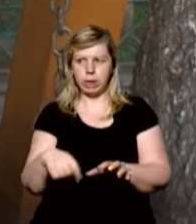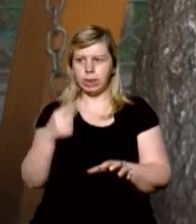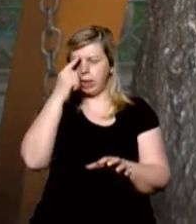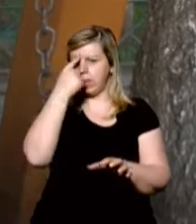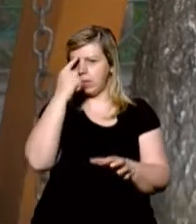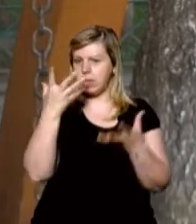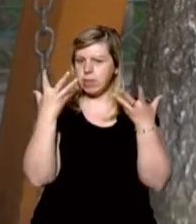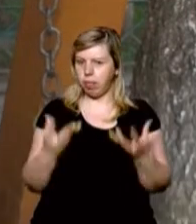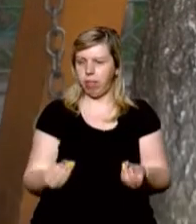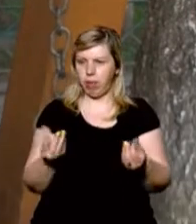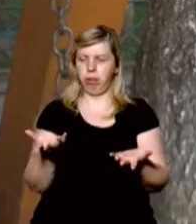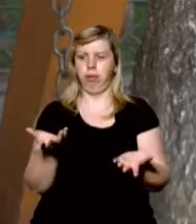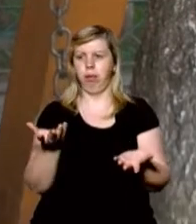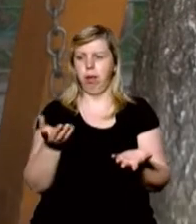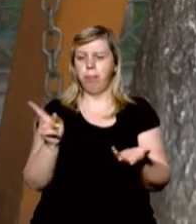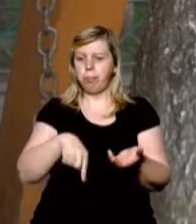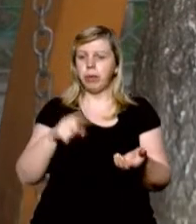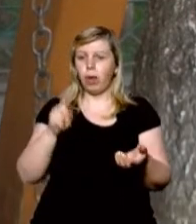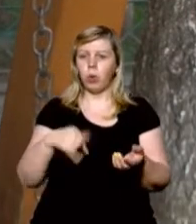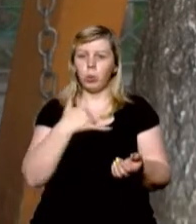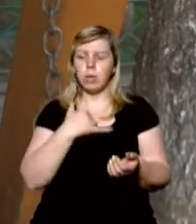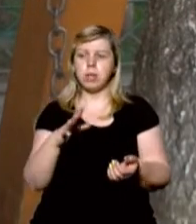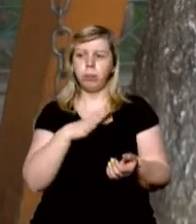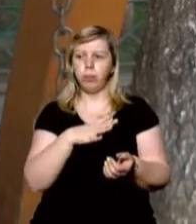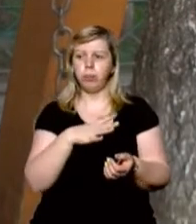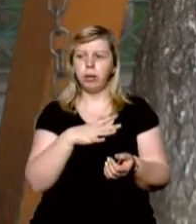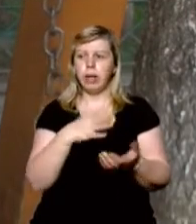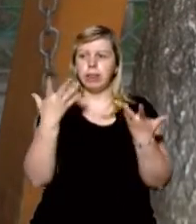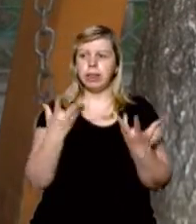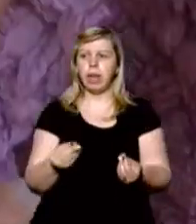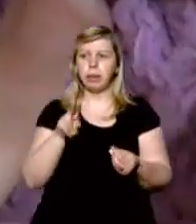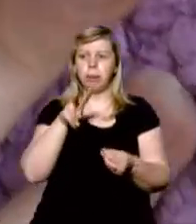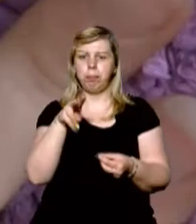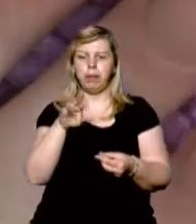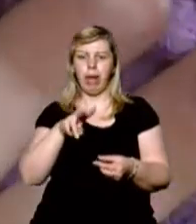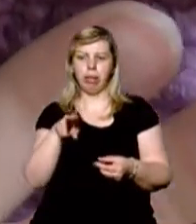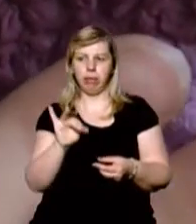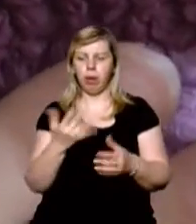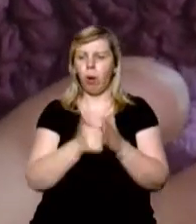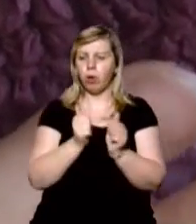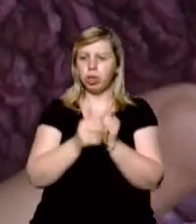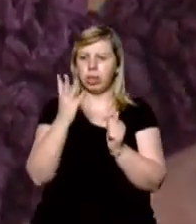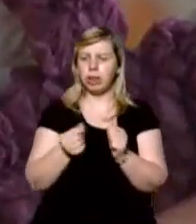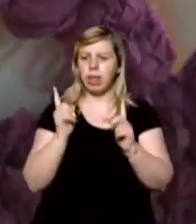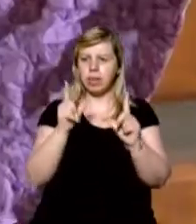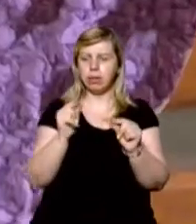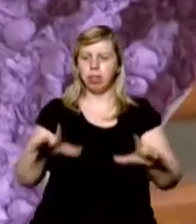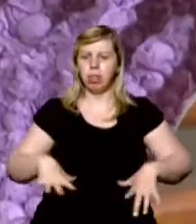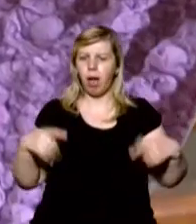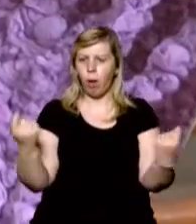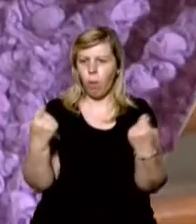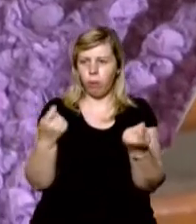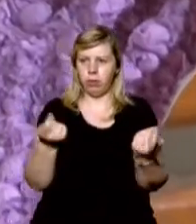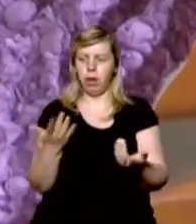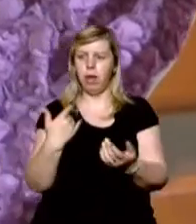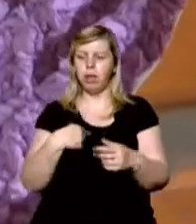Індійський день. Також у нас був День піратів. Кожен день їздили на конях.